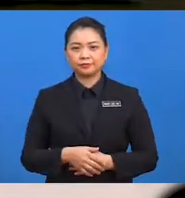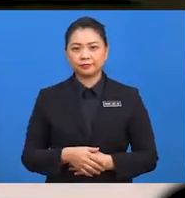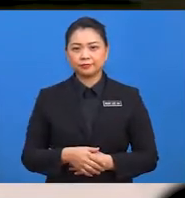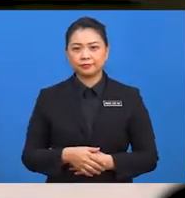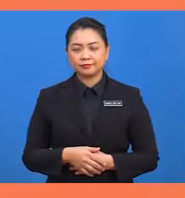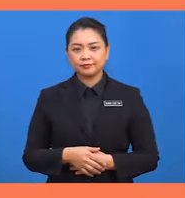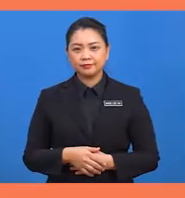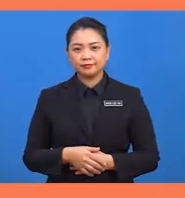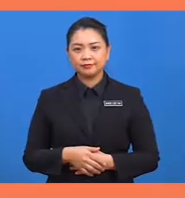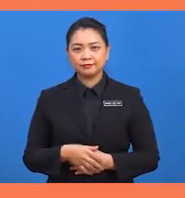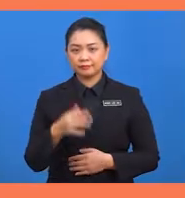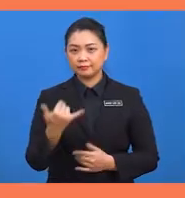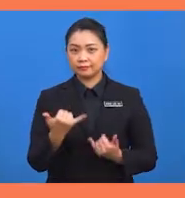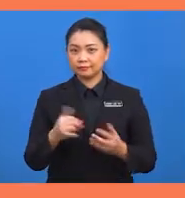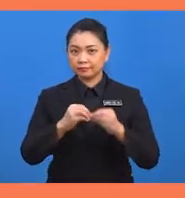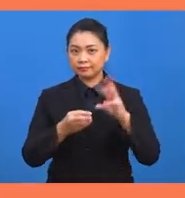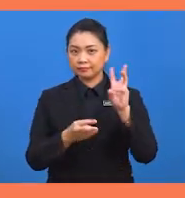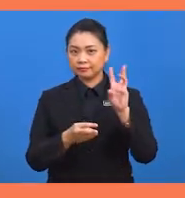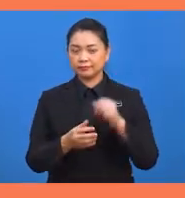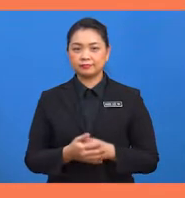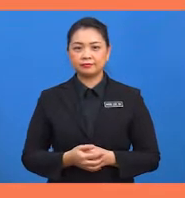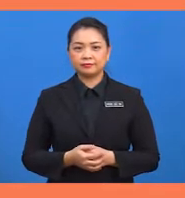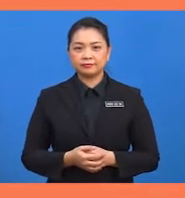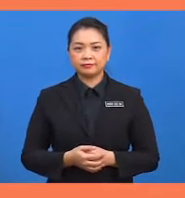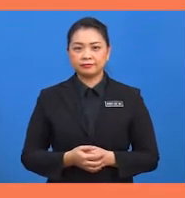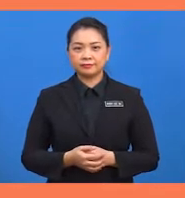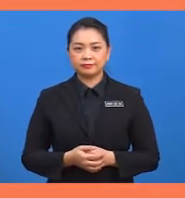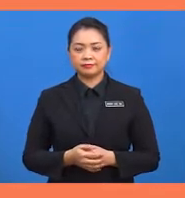Soalan ke-6.